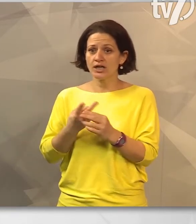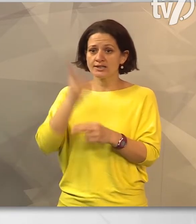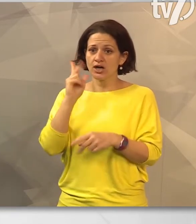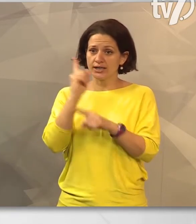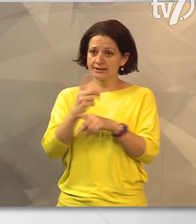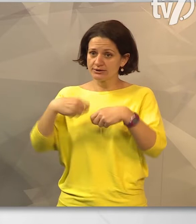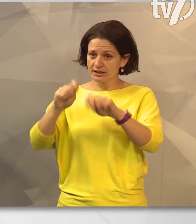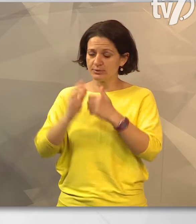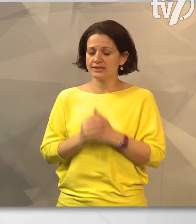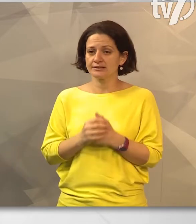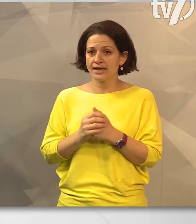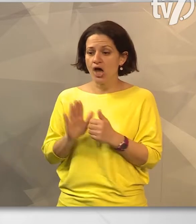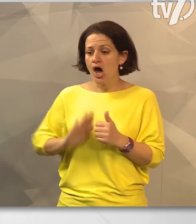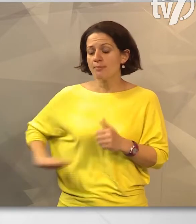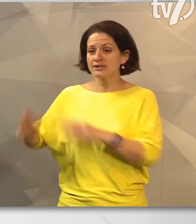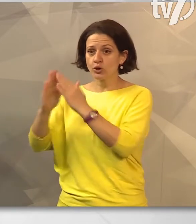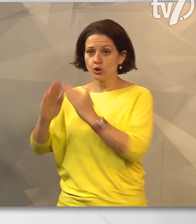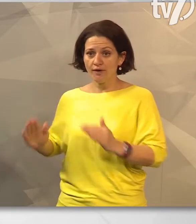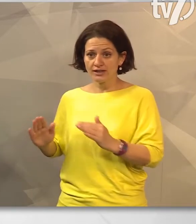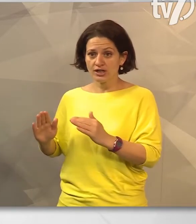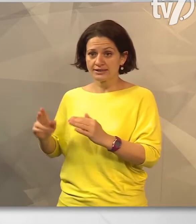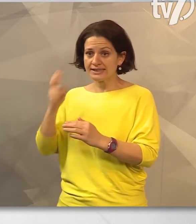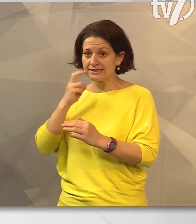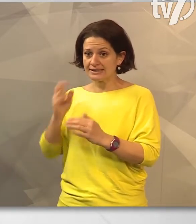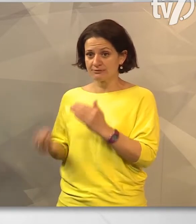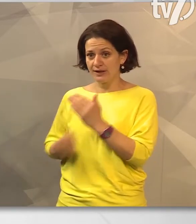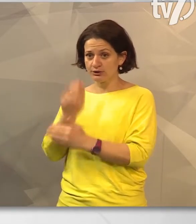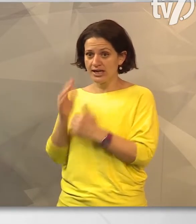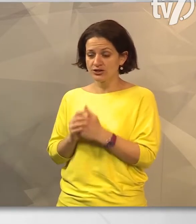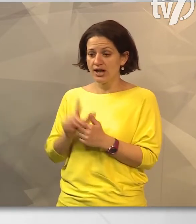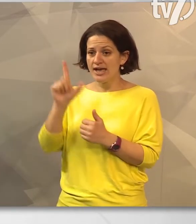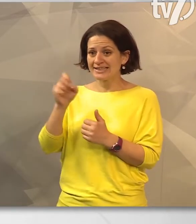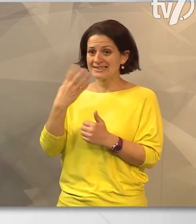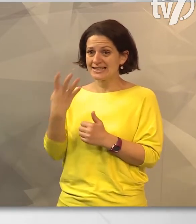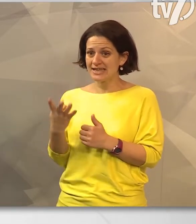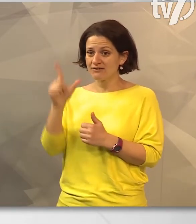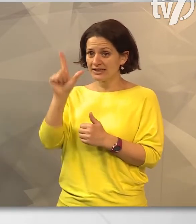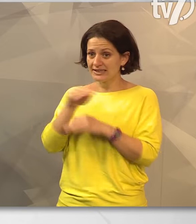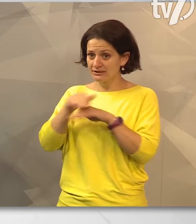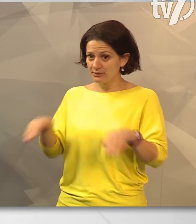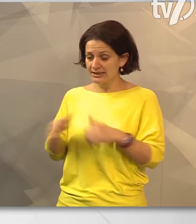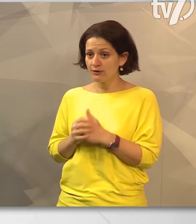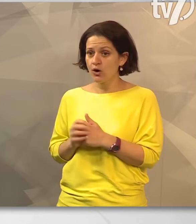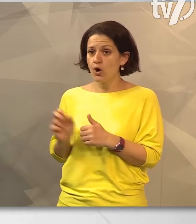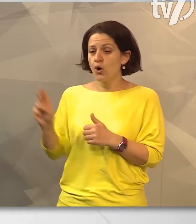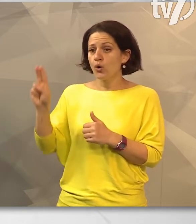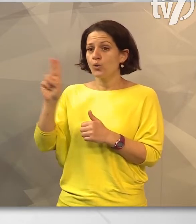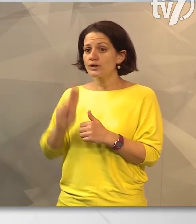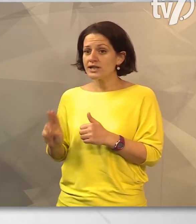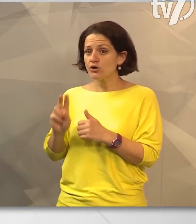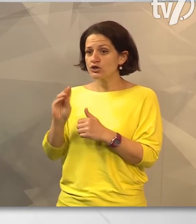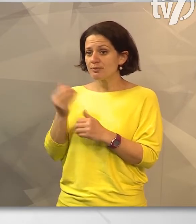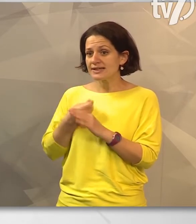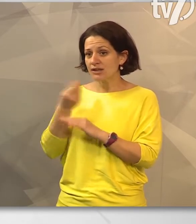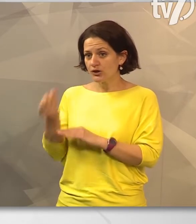építettek. A mezőkovács házai intézmény rekonstrukciójára 242 millió forint uniós pénzforrás